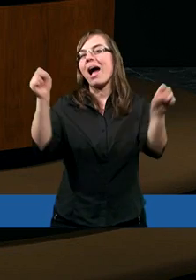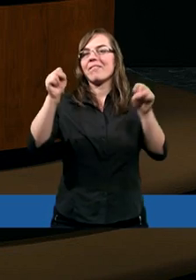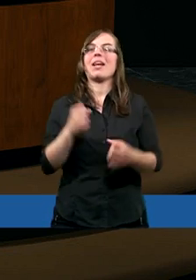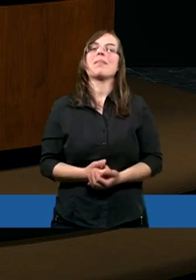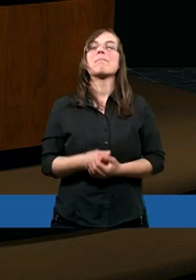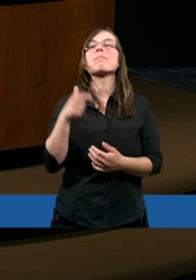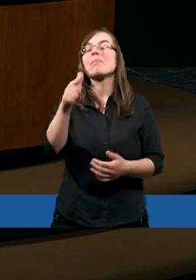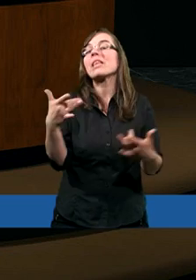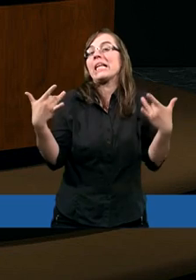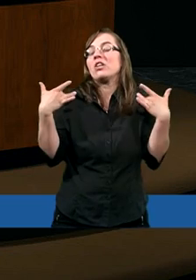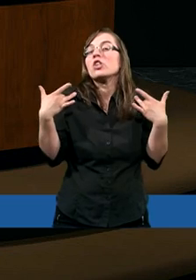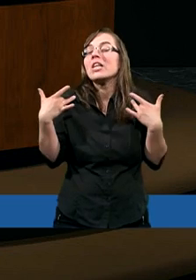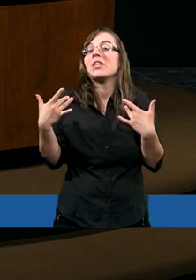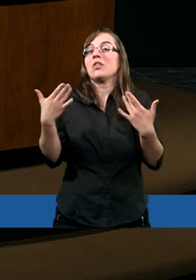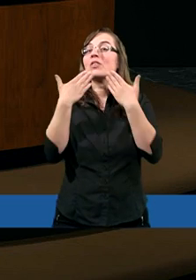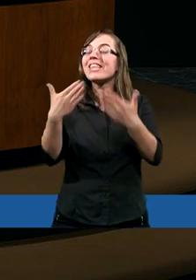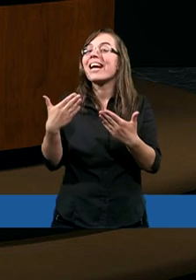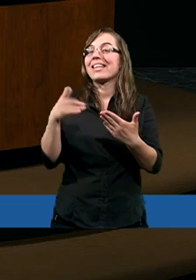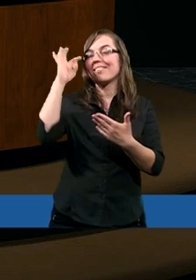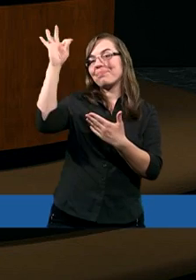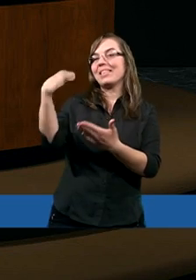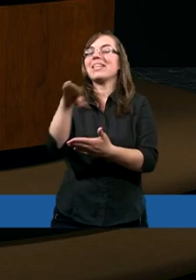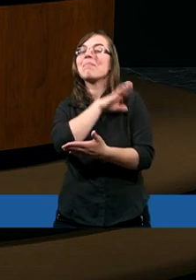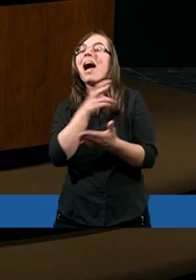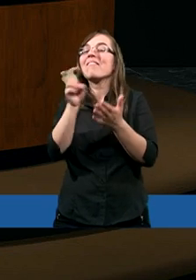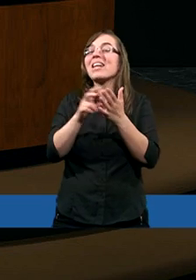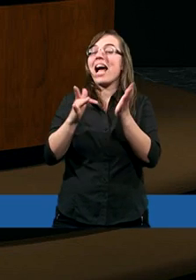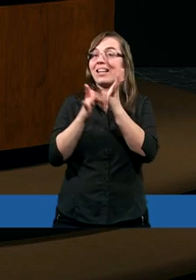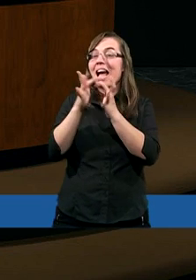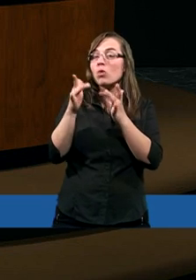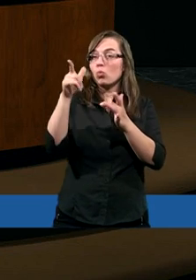w to wierzyli i wierzyli w to, że zmartwychwstaną i wiele innych rzeczy,